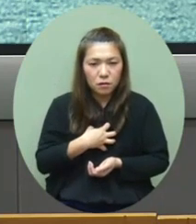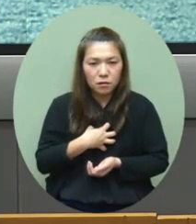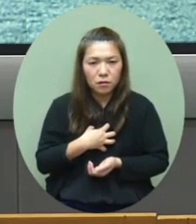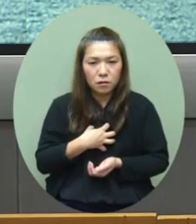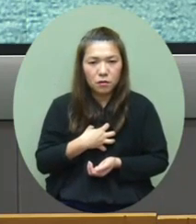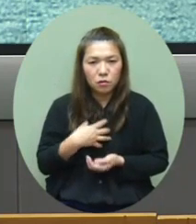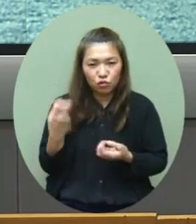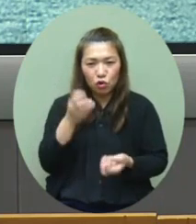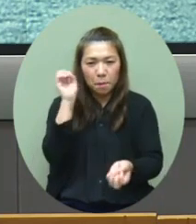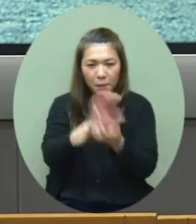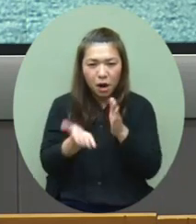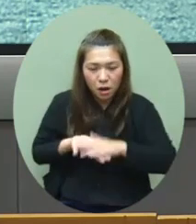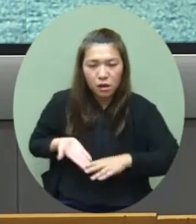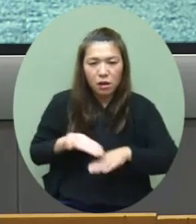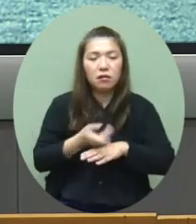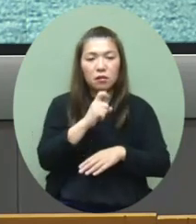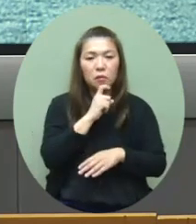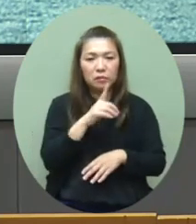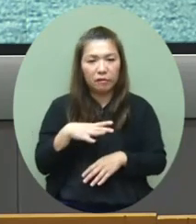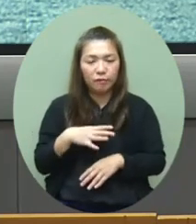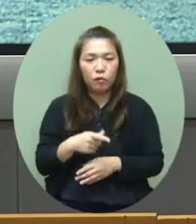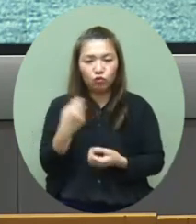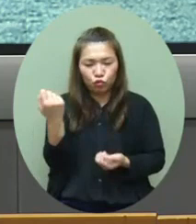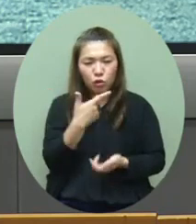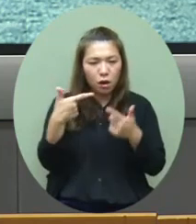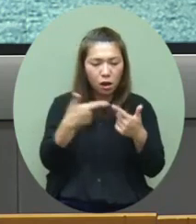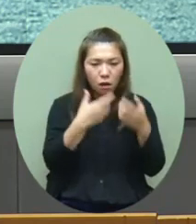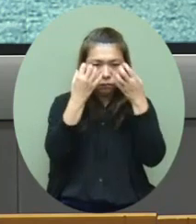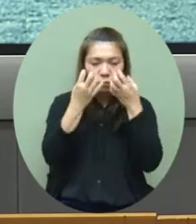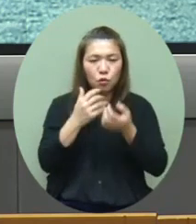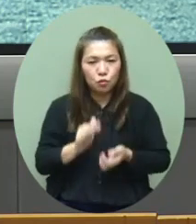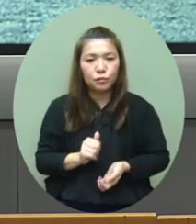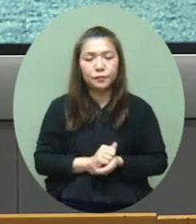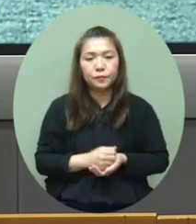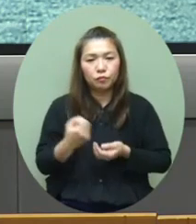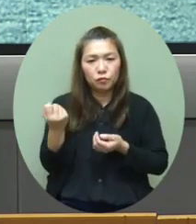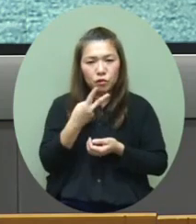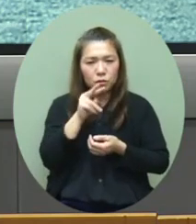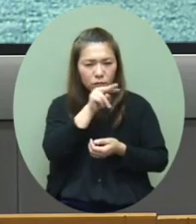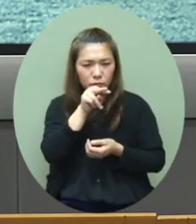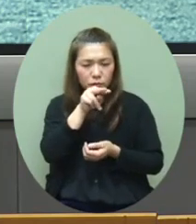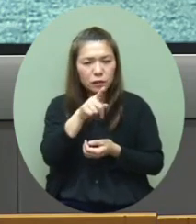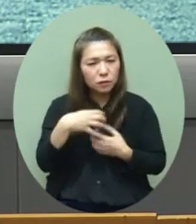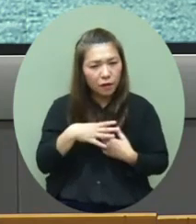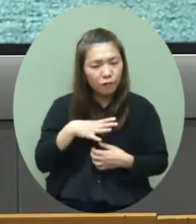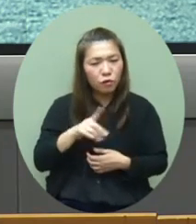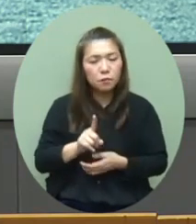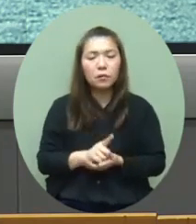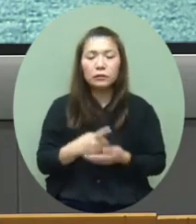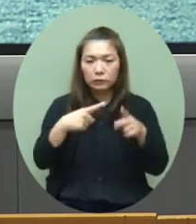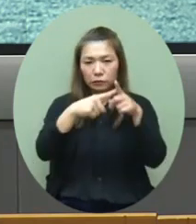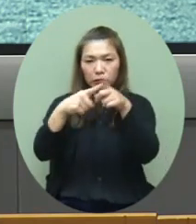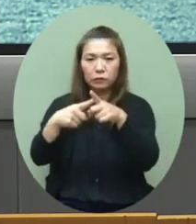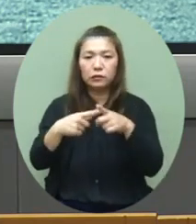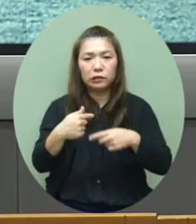再次感染的情况那我们都会继续看住还有都紧密观察住那市民都是